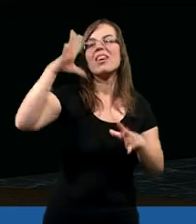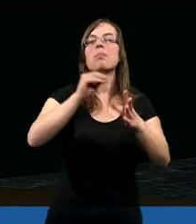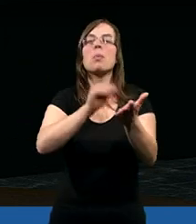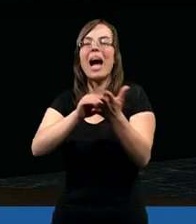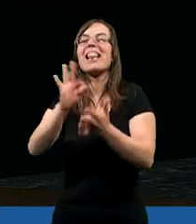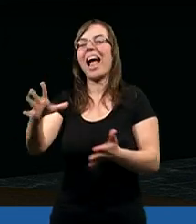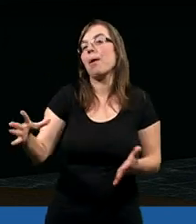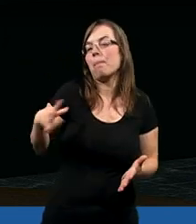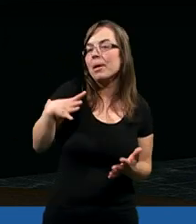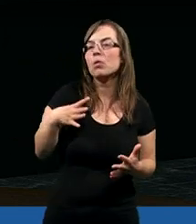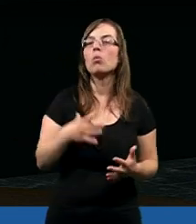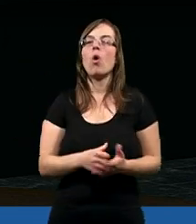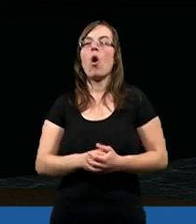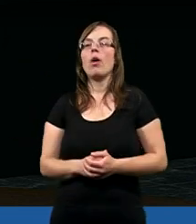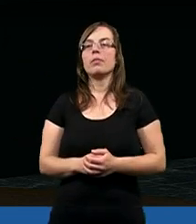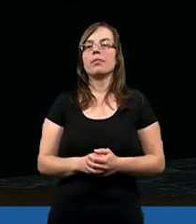że praktycznie tak było